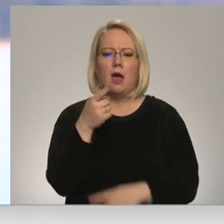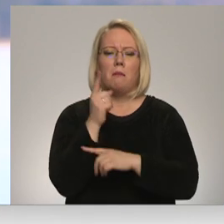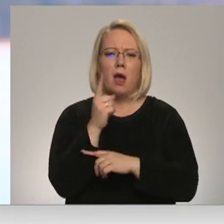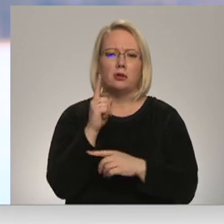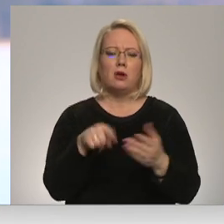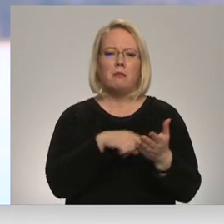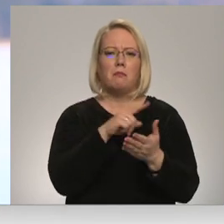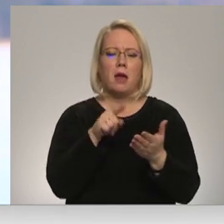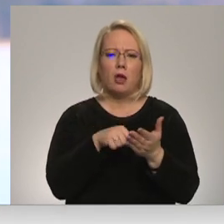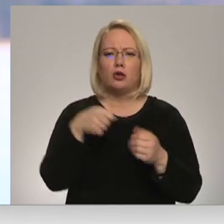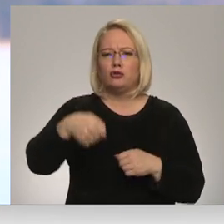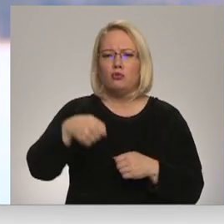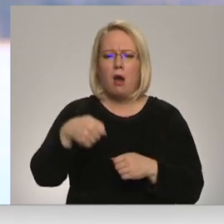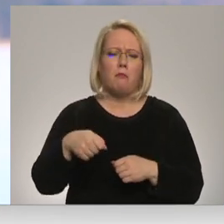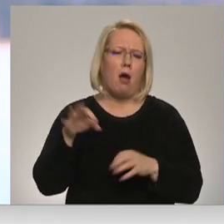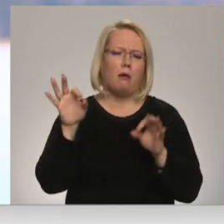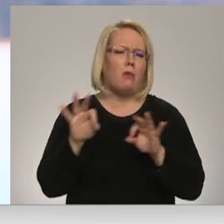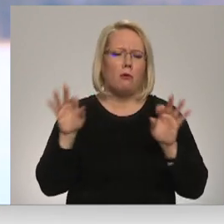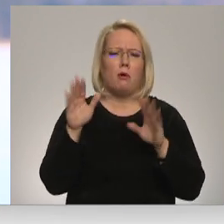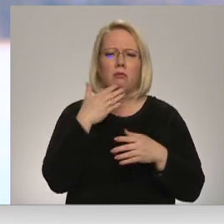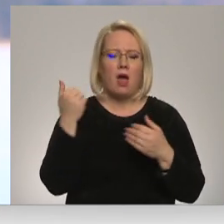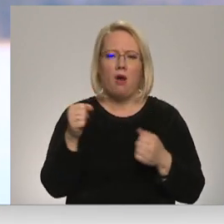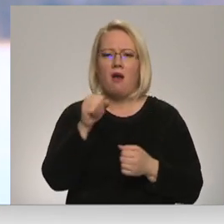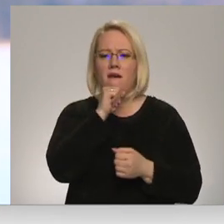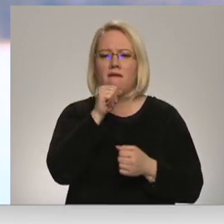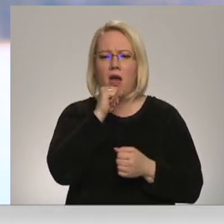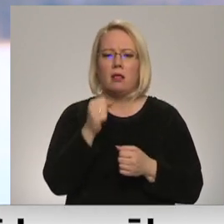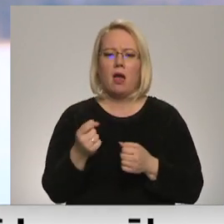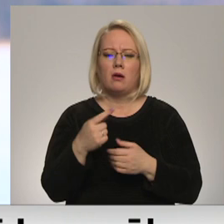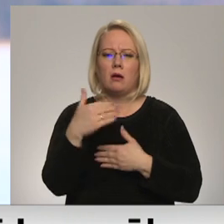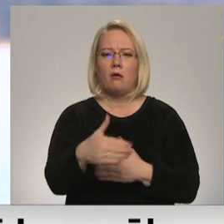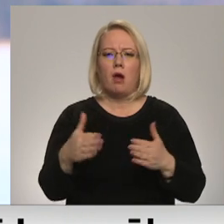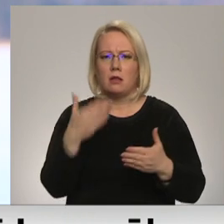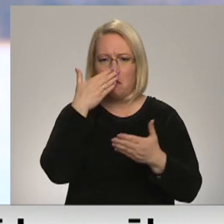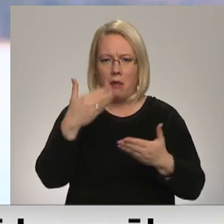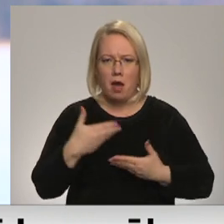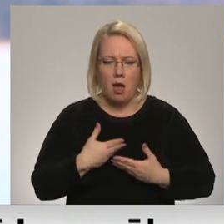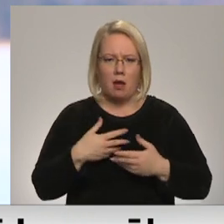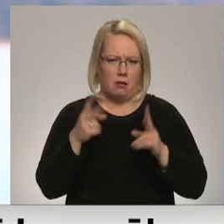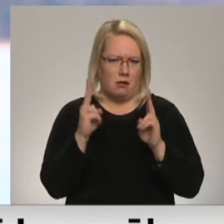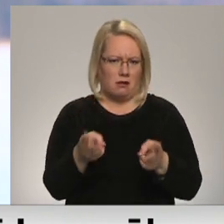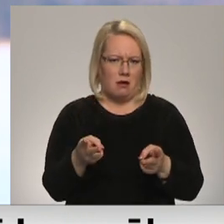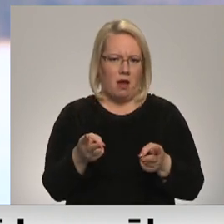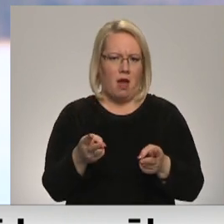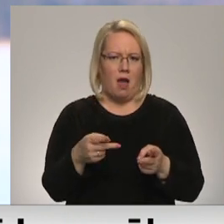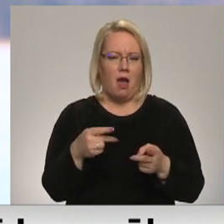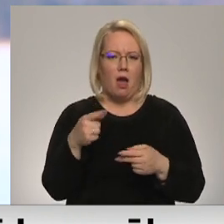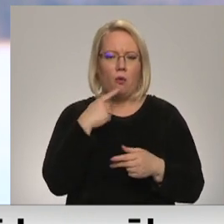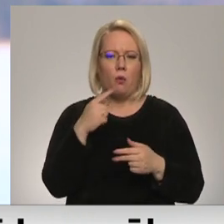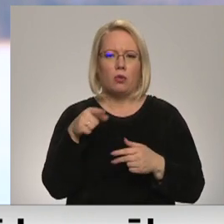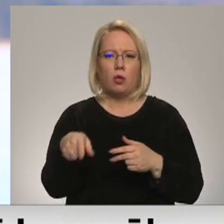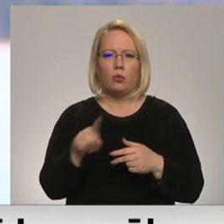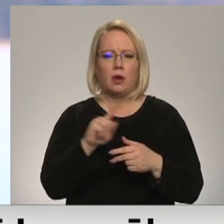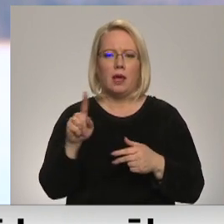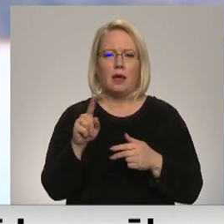papras, ka slumā, niko, niko, tad izsāk rodēt savu kasti, oj, nu kā, tad mums jau tad mozoka leida, ka ir